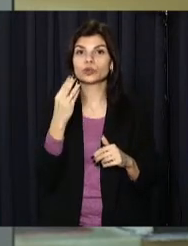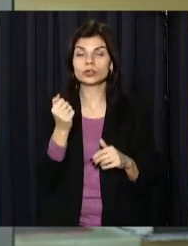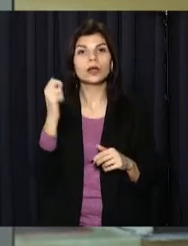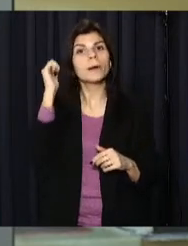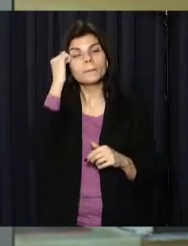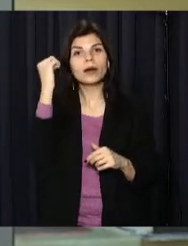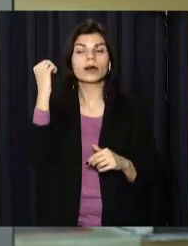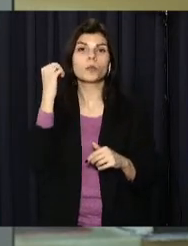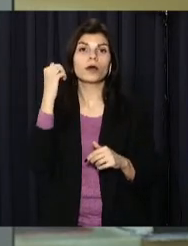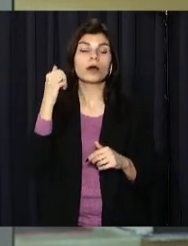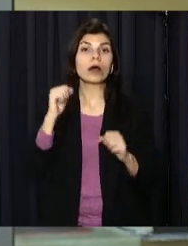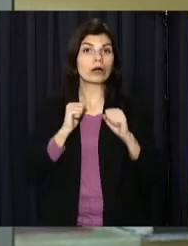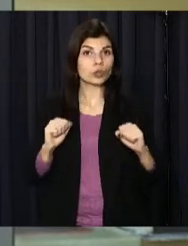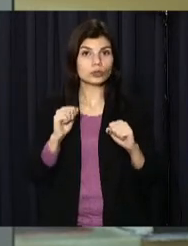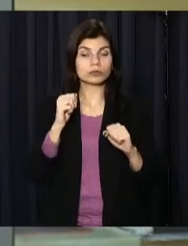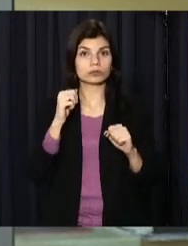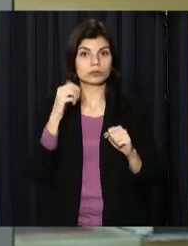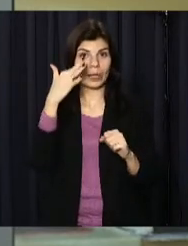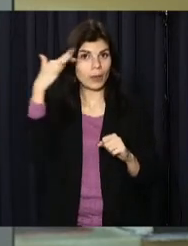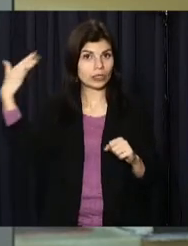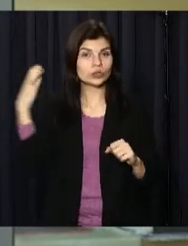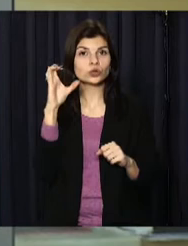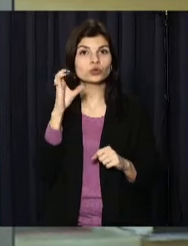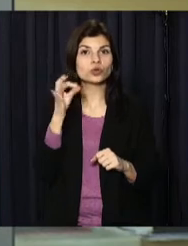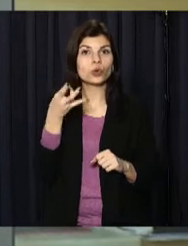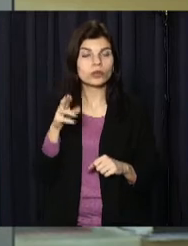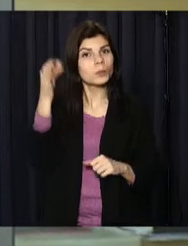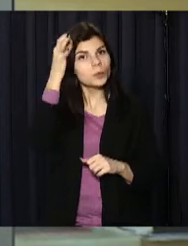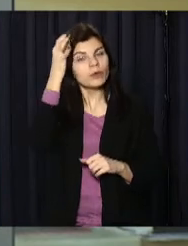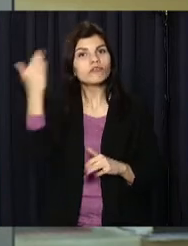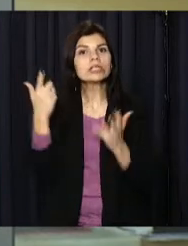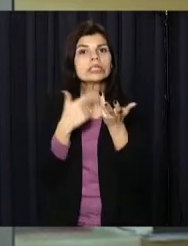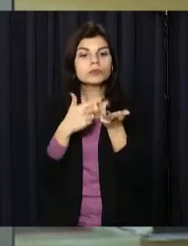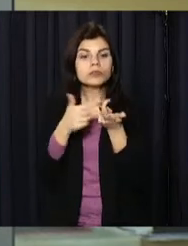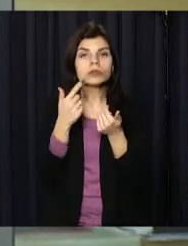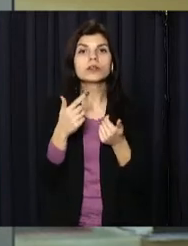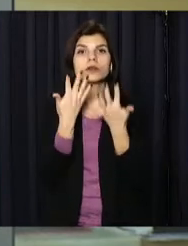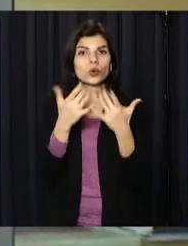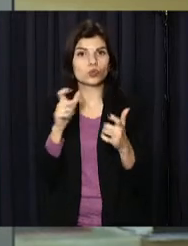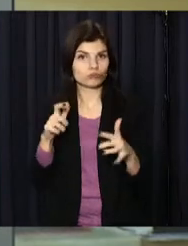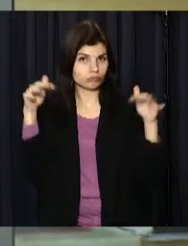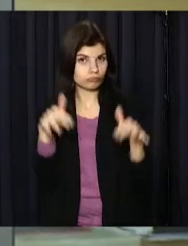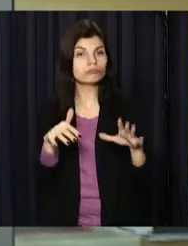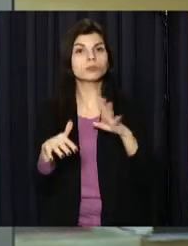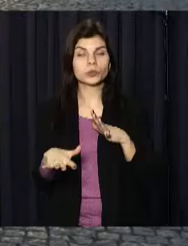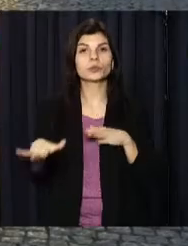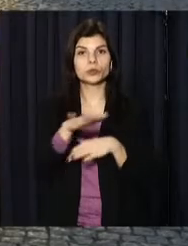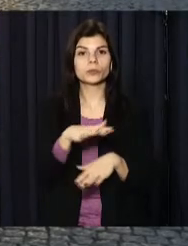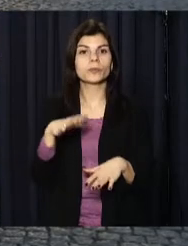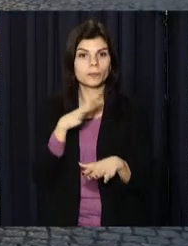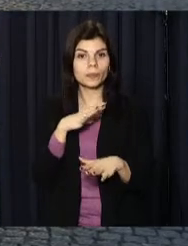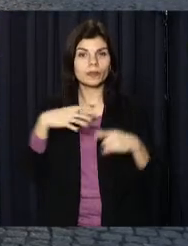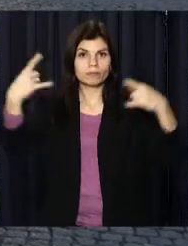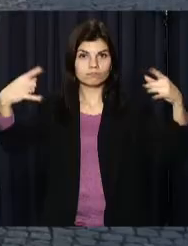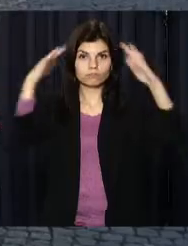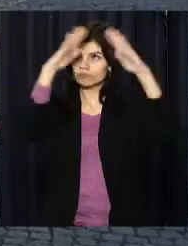героїв Небесної Сотні. На патріотичну акцію «Пам'ятайте їхні імена» зібралися кілька десятків людей. На площі встановили великі